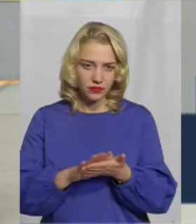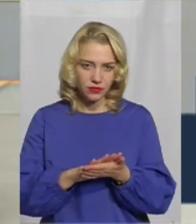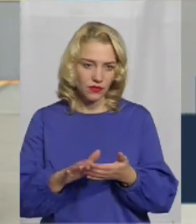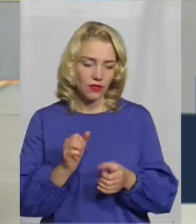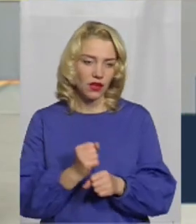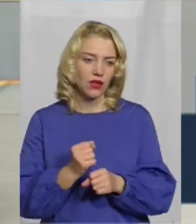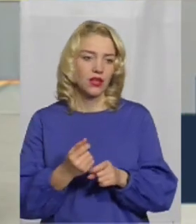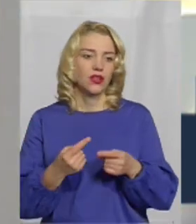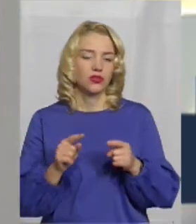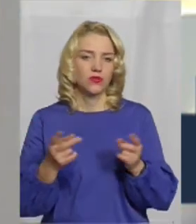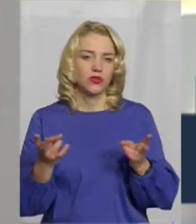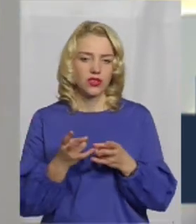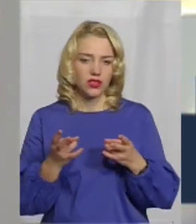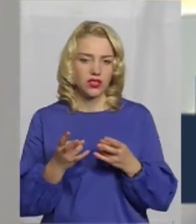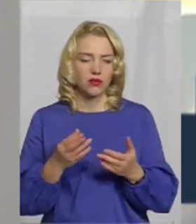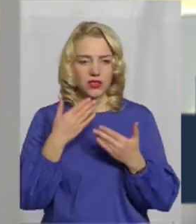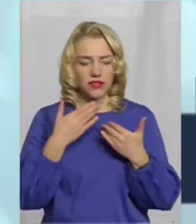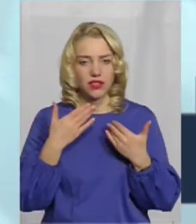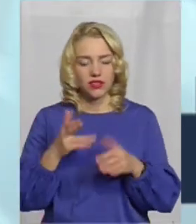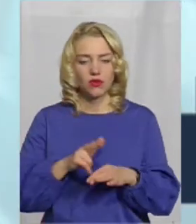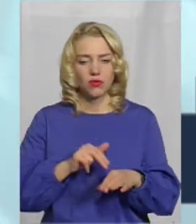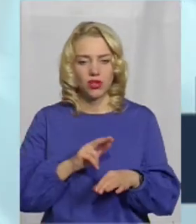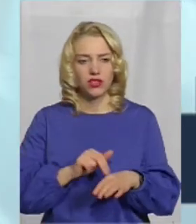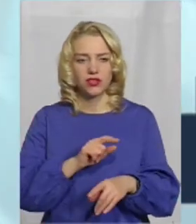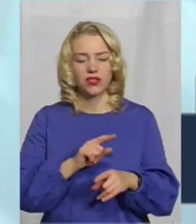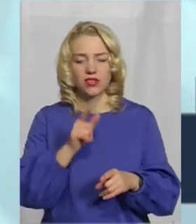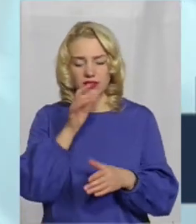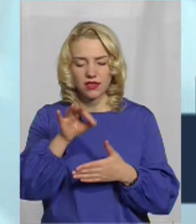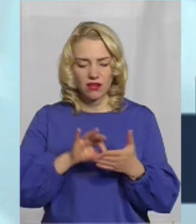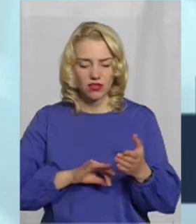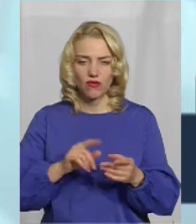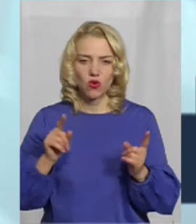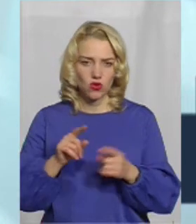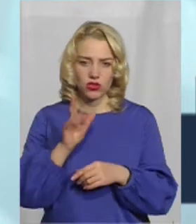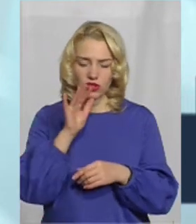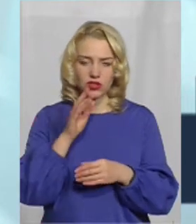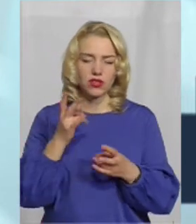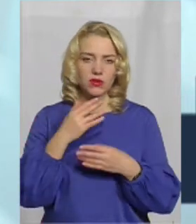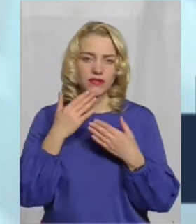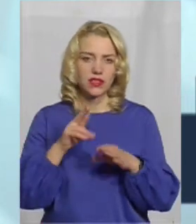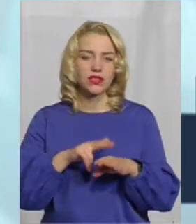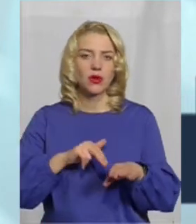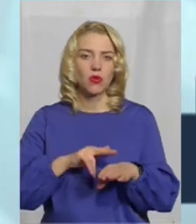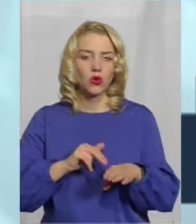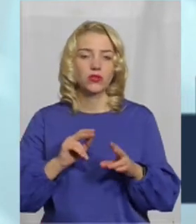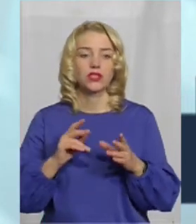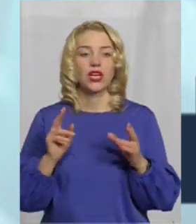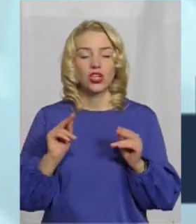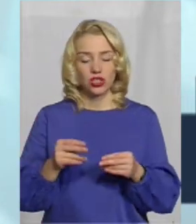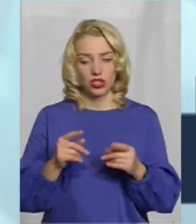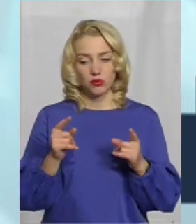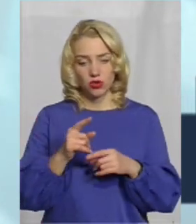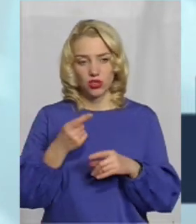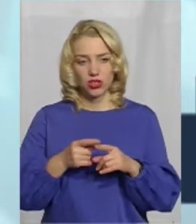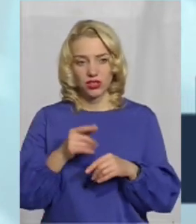випадках потрібно звертатися до поліції одразу, не маєте час? Матимально короткі сроки, потрібно звертатись до поліції, чим коротше цей термін,